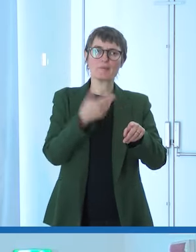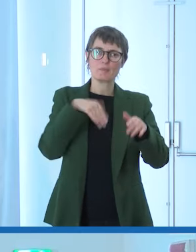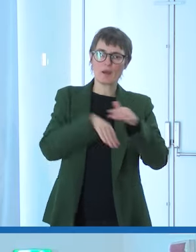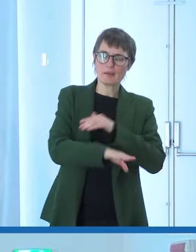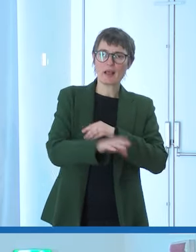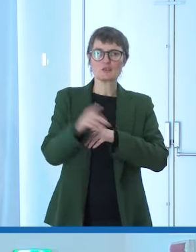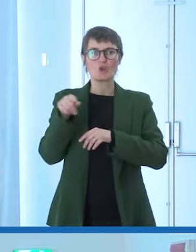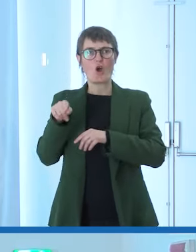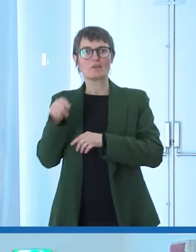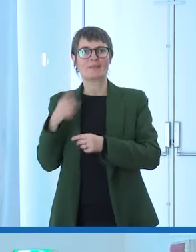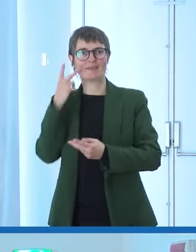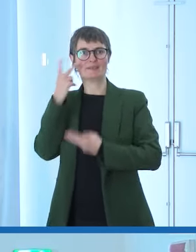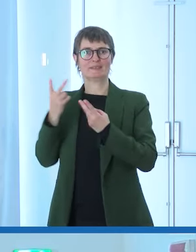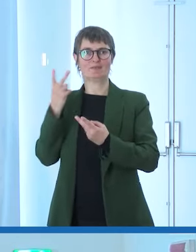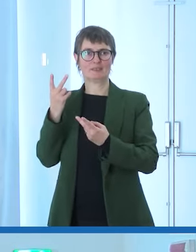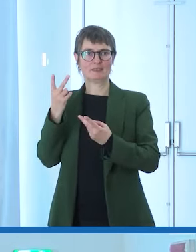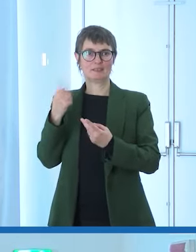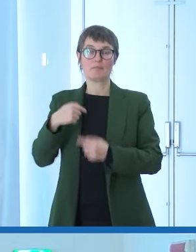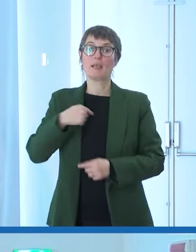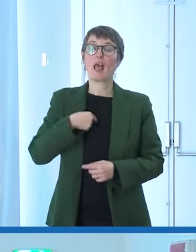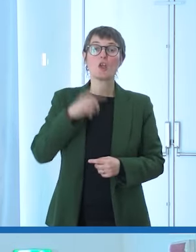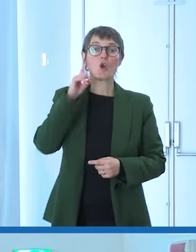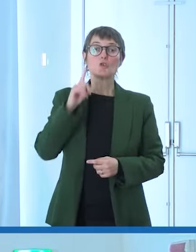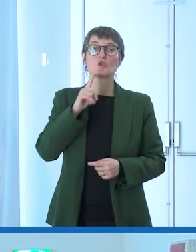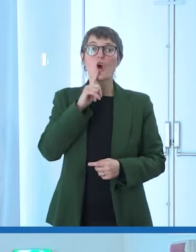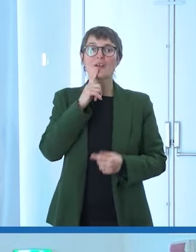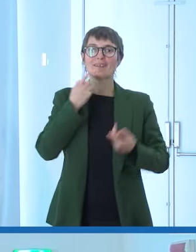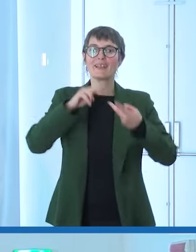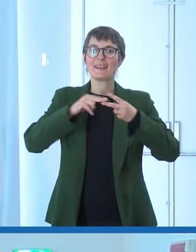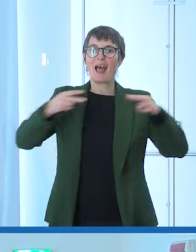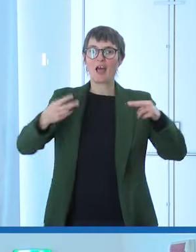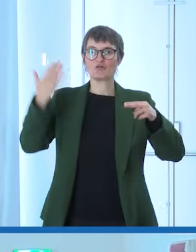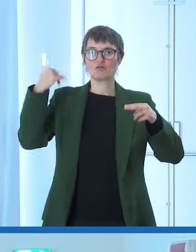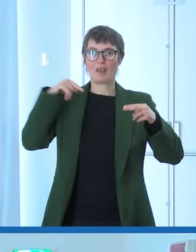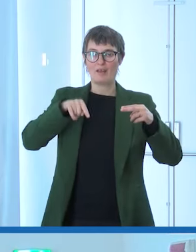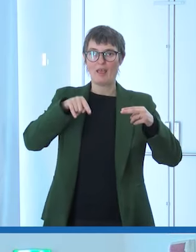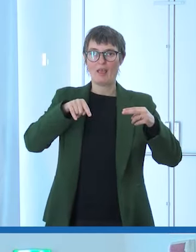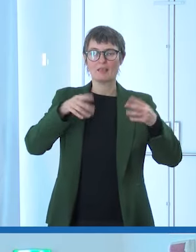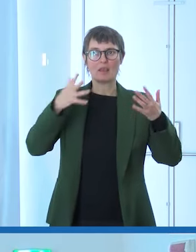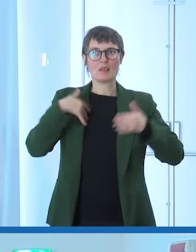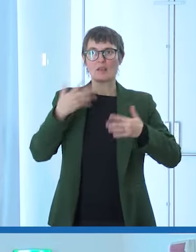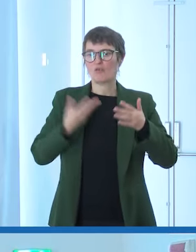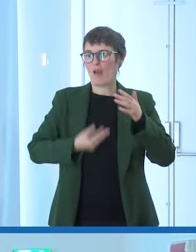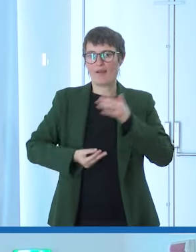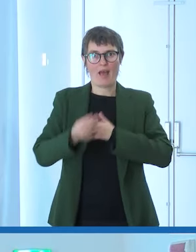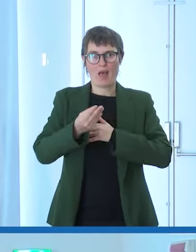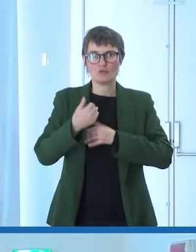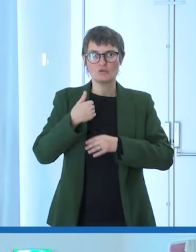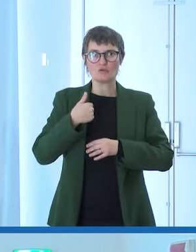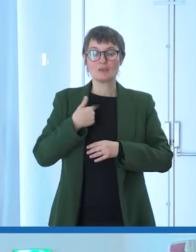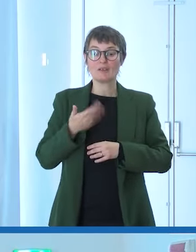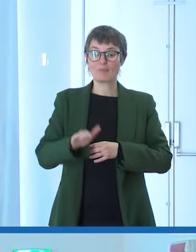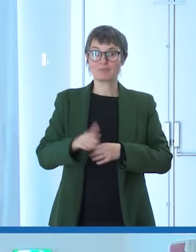cause genetiche dalla nascita quindi ho convissuto da quando ho tre anni ho portato gli apparecchi perché non ce ne siamo